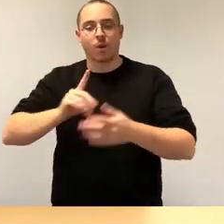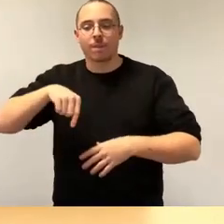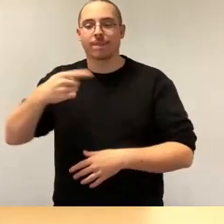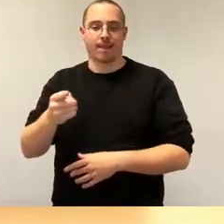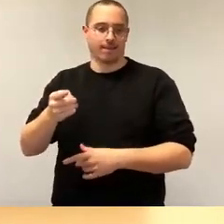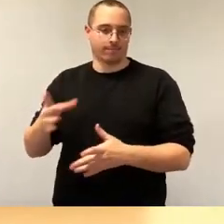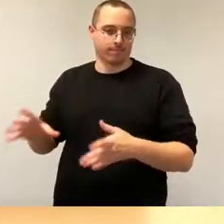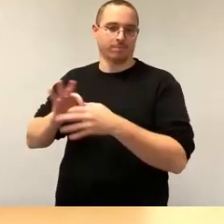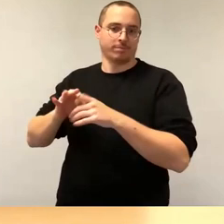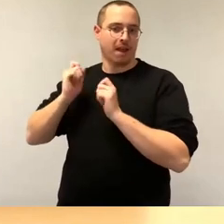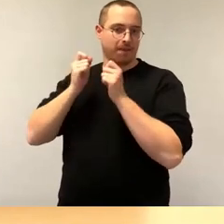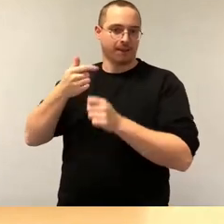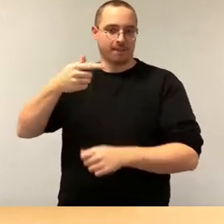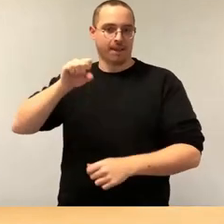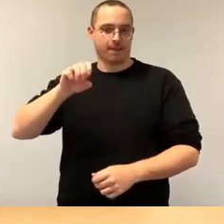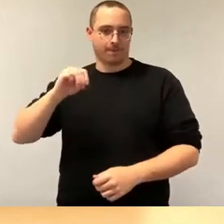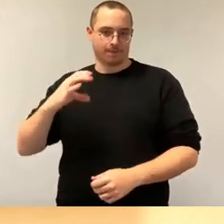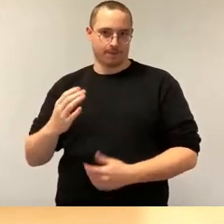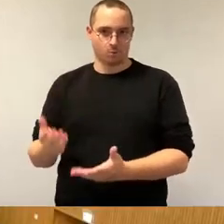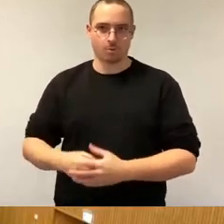Sinne. Da sehen wir uns gleich wieder.